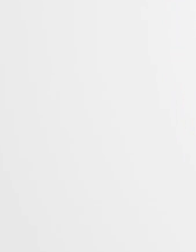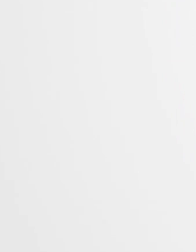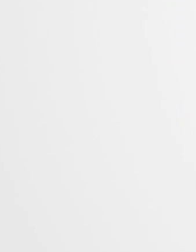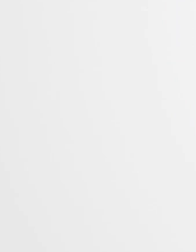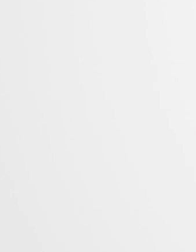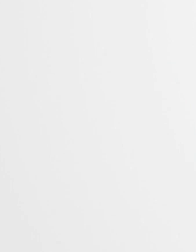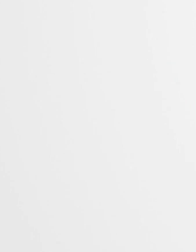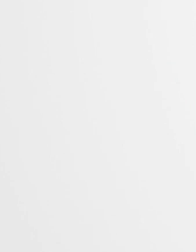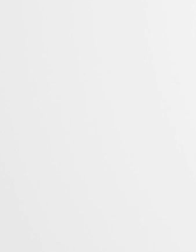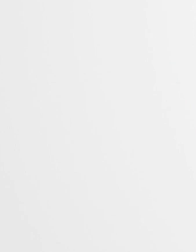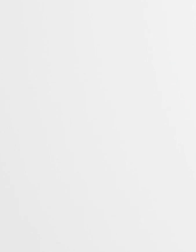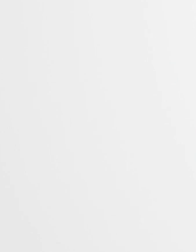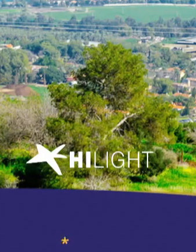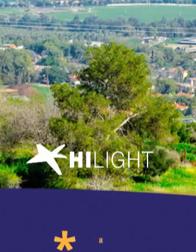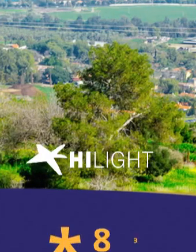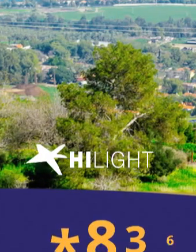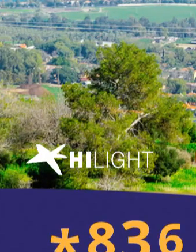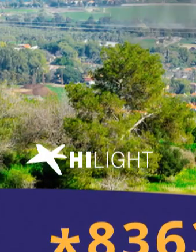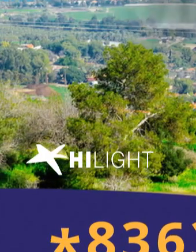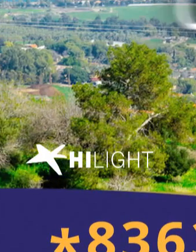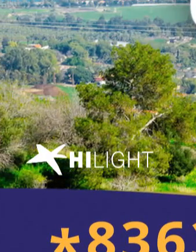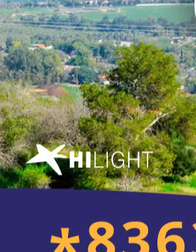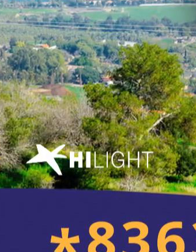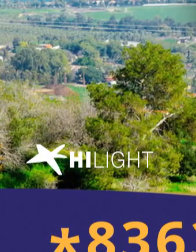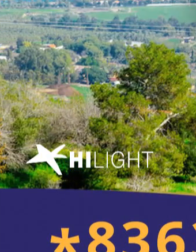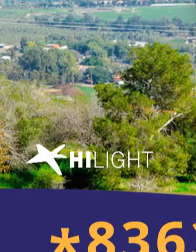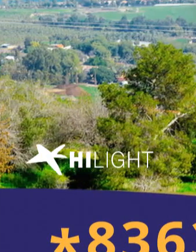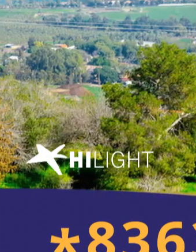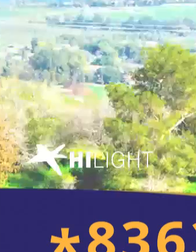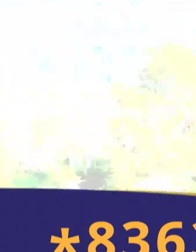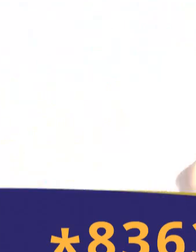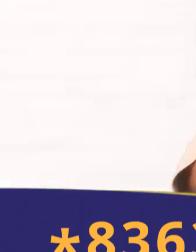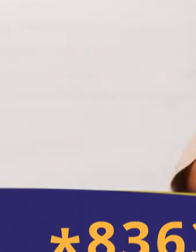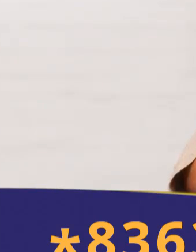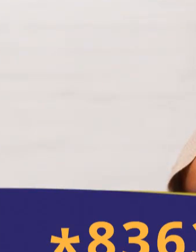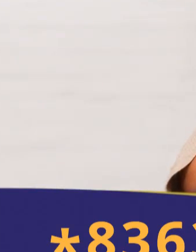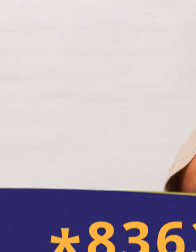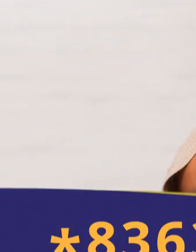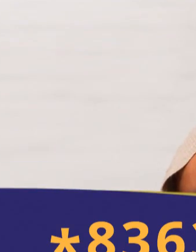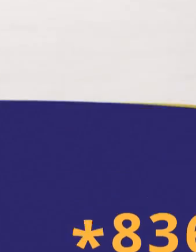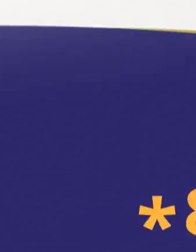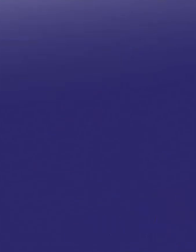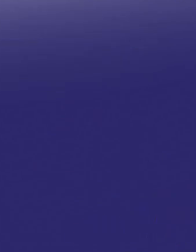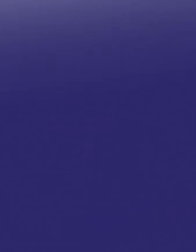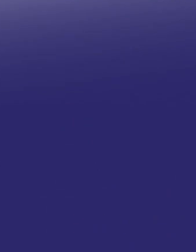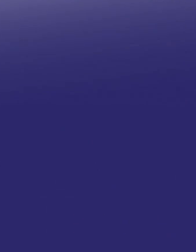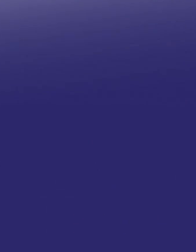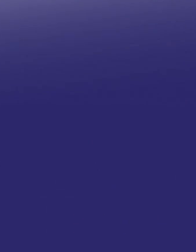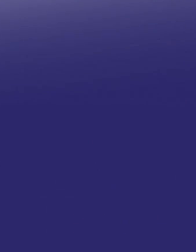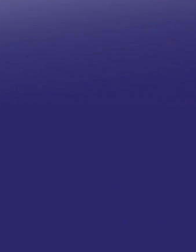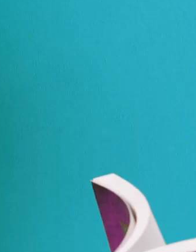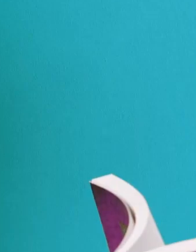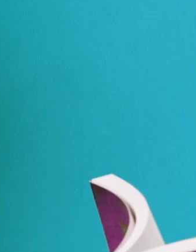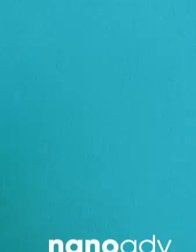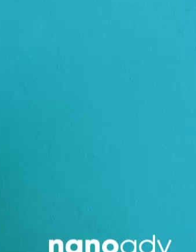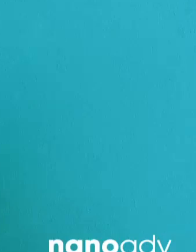זית נחסות. GRC, מרכז שיקום רפואי חדשני. טיפולים בליווי אישי בשילוב נופש בצימר